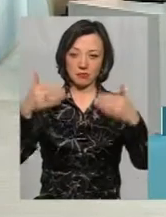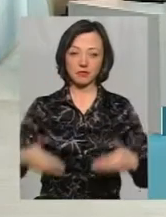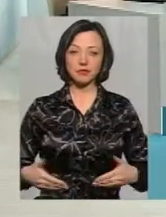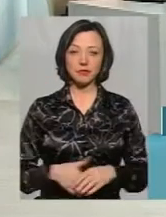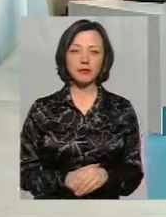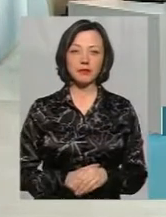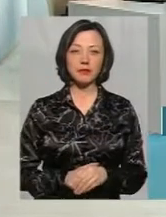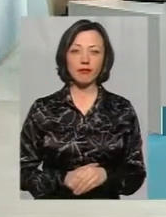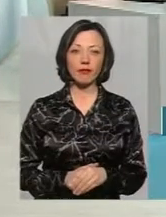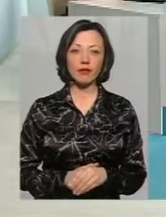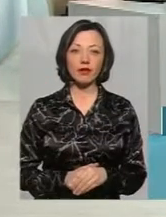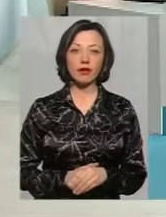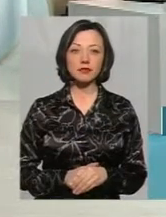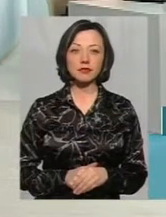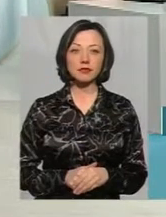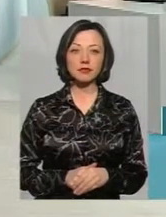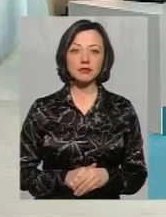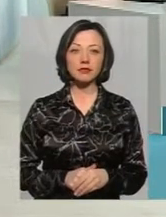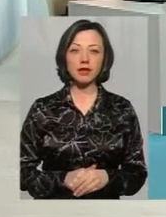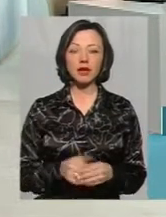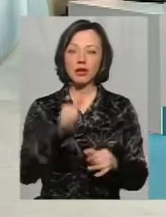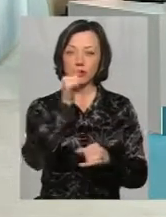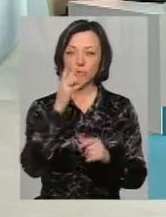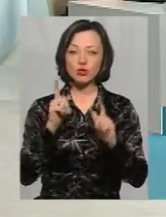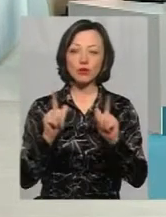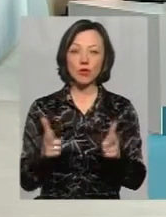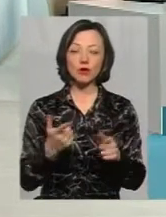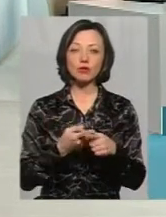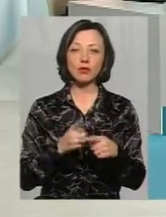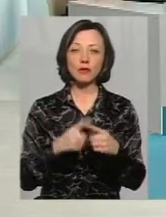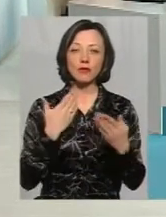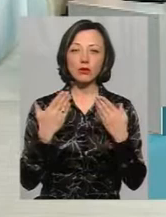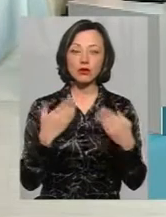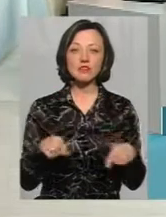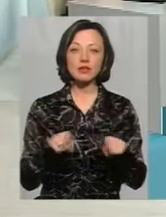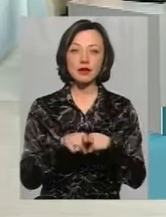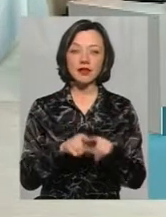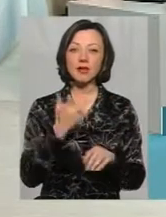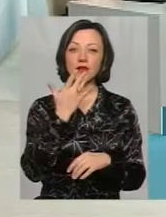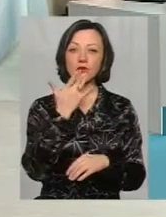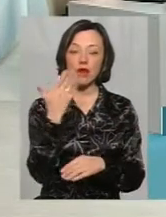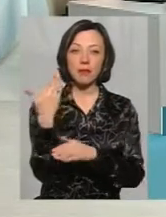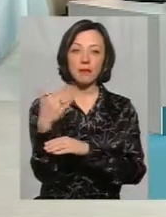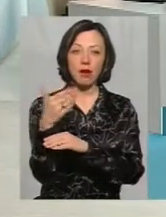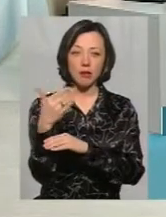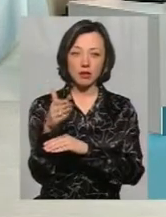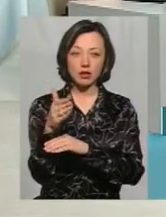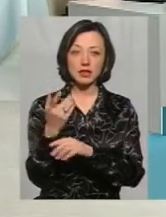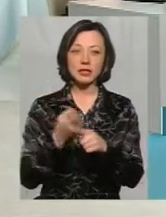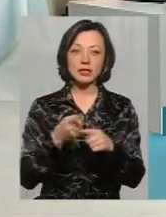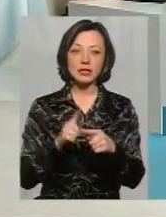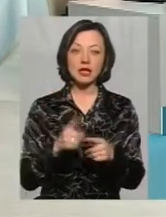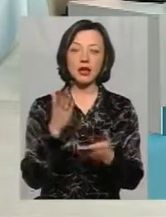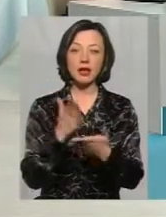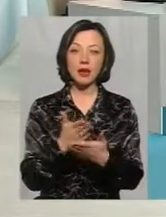Михайле, не можу погодитись з цьому відношенню, тому що національний прапор – це є